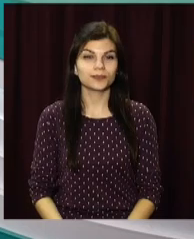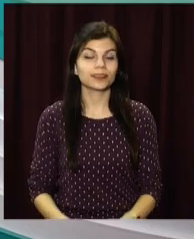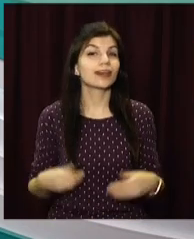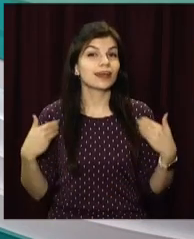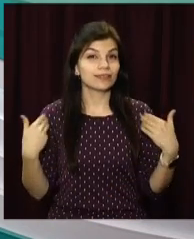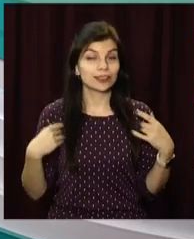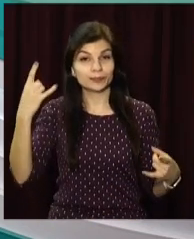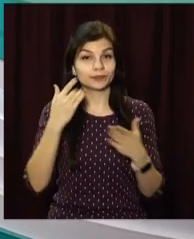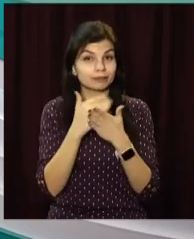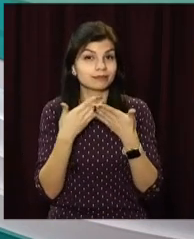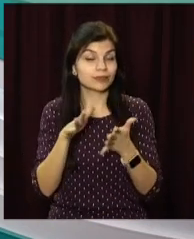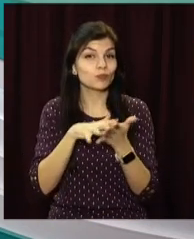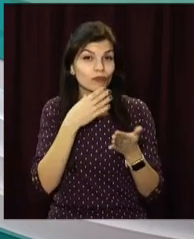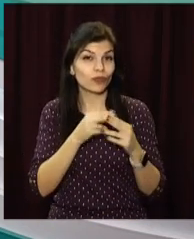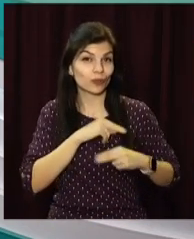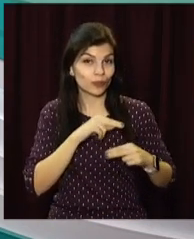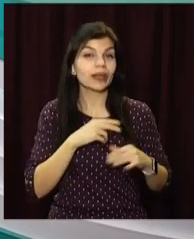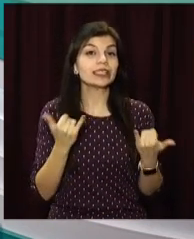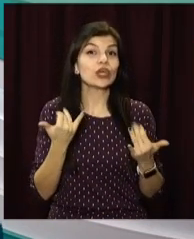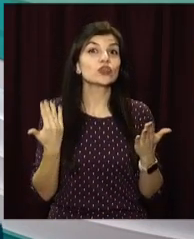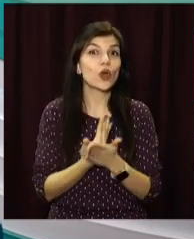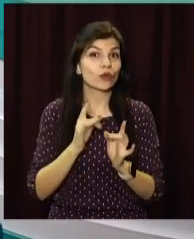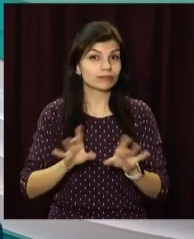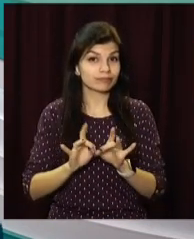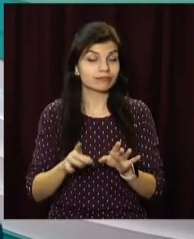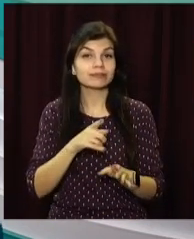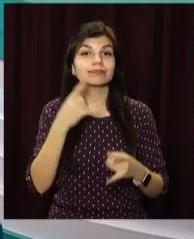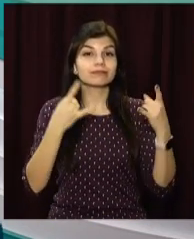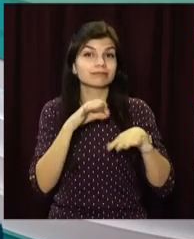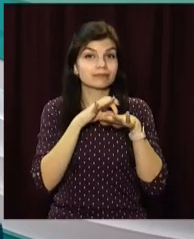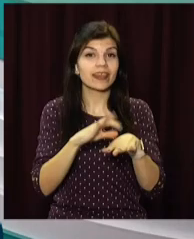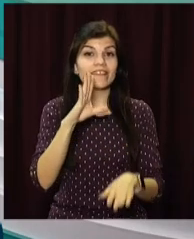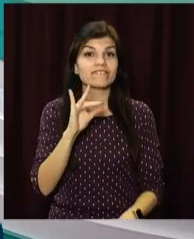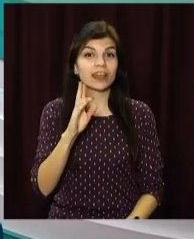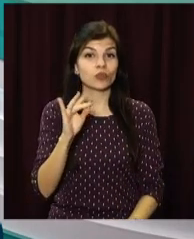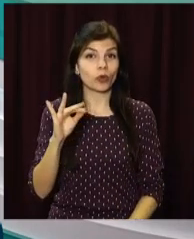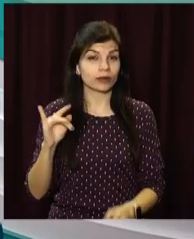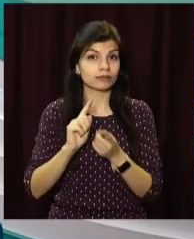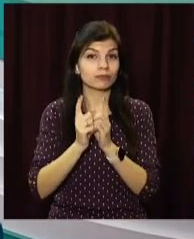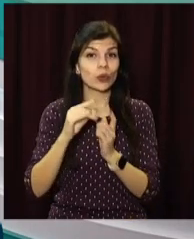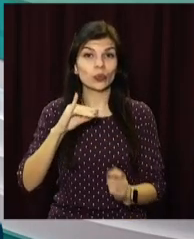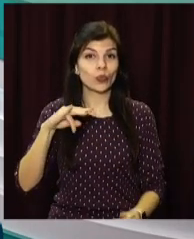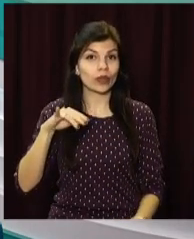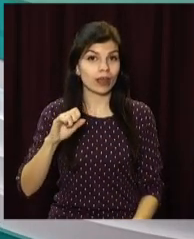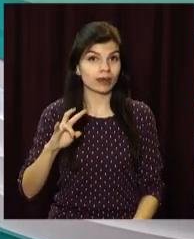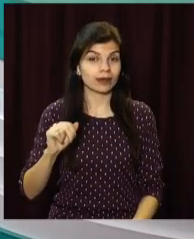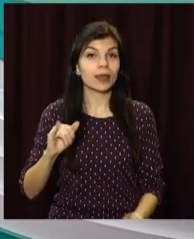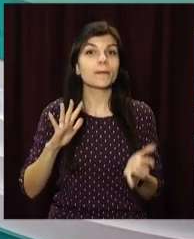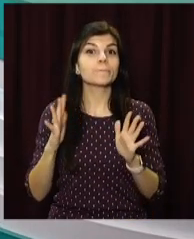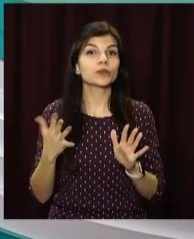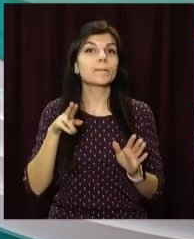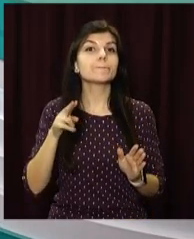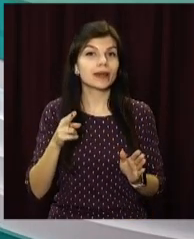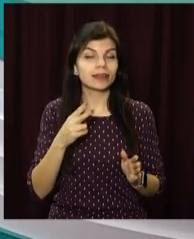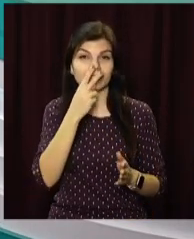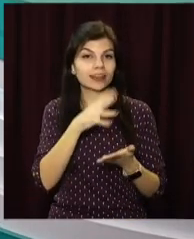Вітаю! Відкритий продовжує свою роботу і зараз новини. Для вас працюють Вікторія Вахрушина та сурдоперекладачка Юліана Поговкіна. І про події